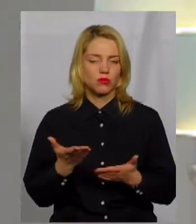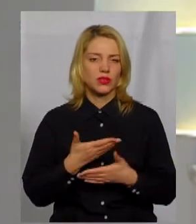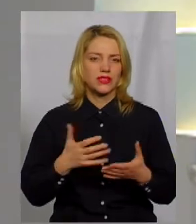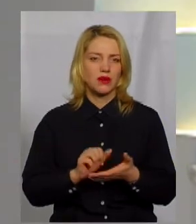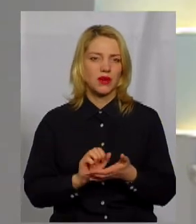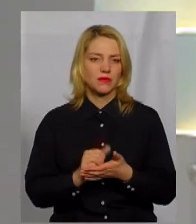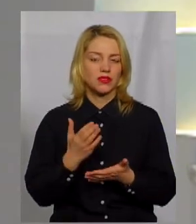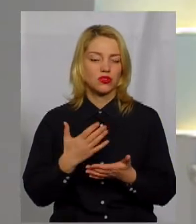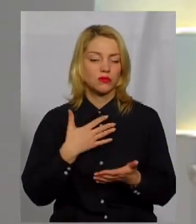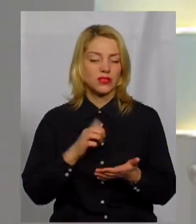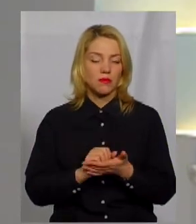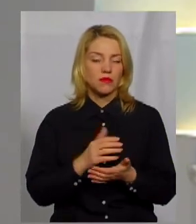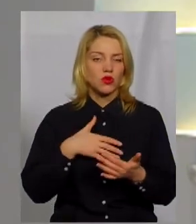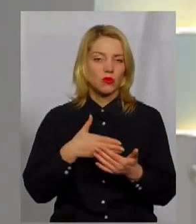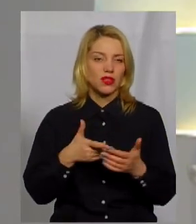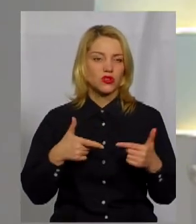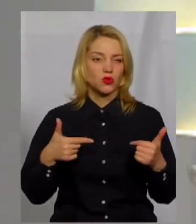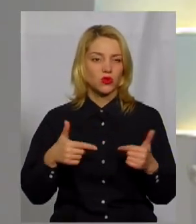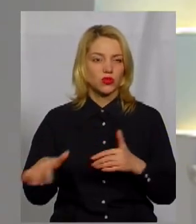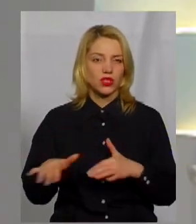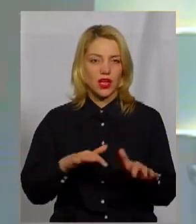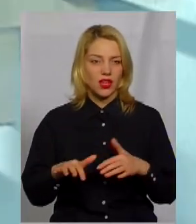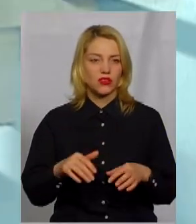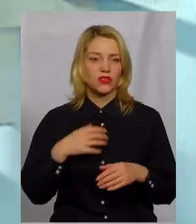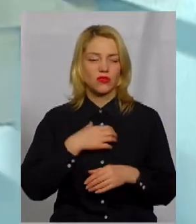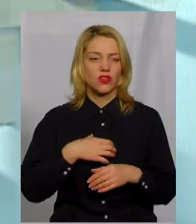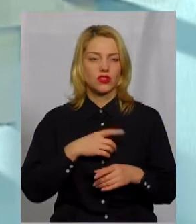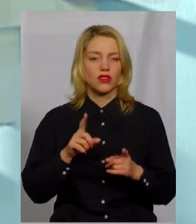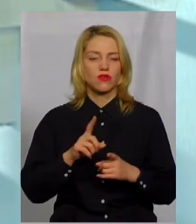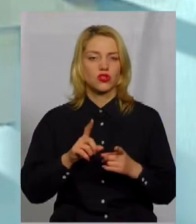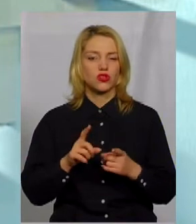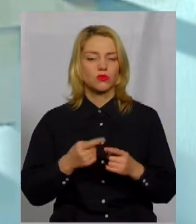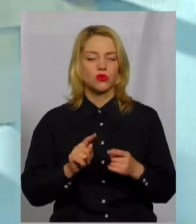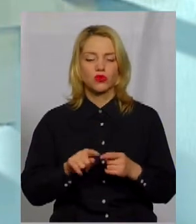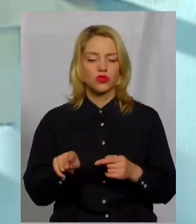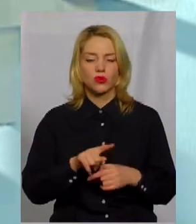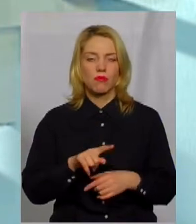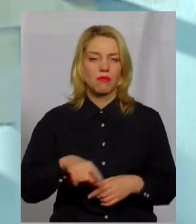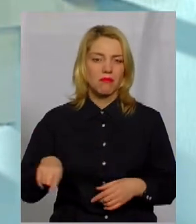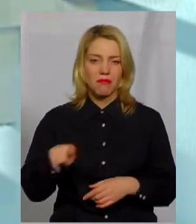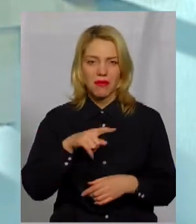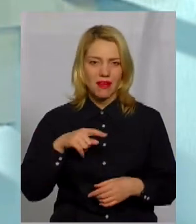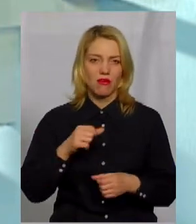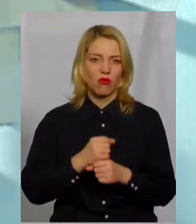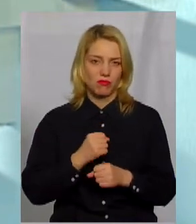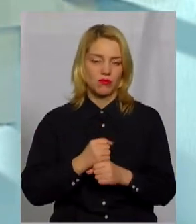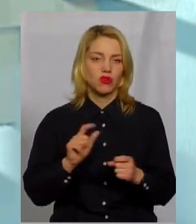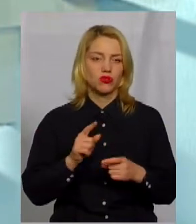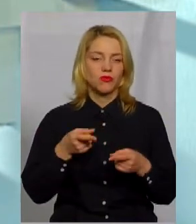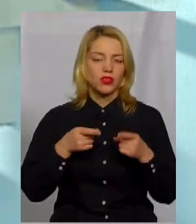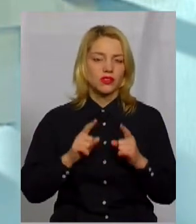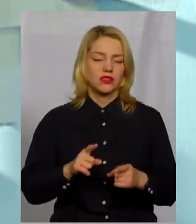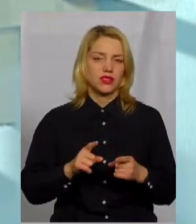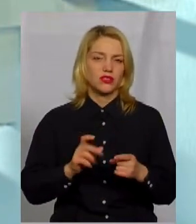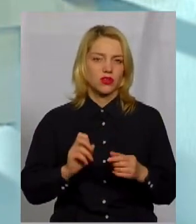громадською діяльністю, дуже важливо, щоб паростки того, що ми робимо, щоб вони дійсно